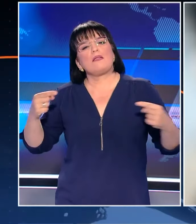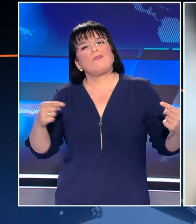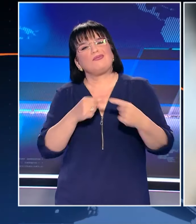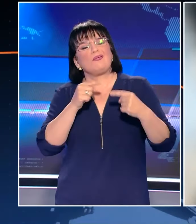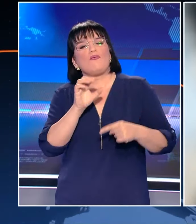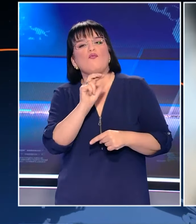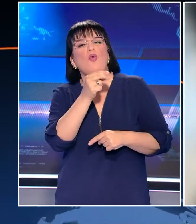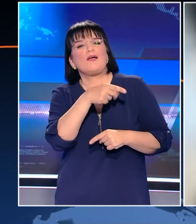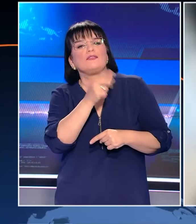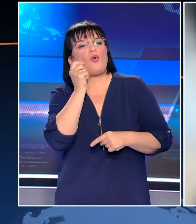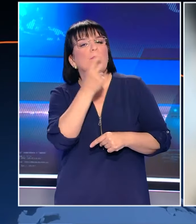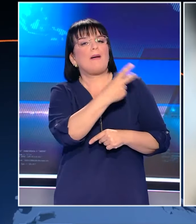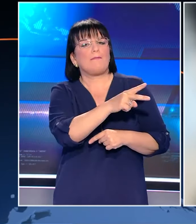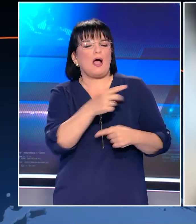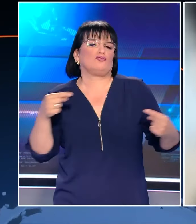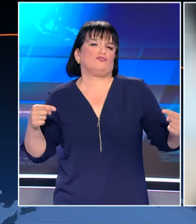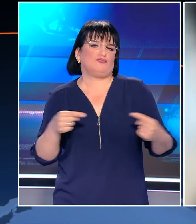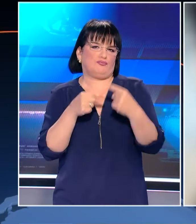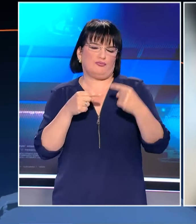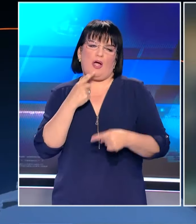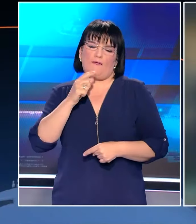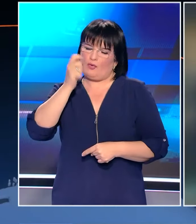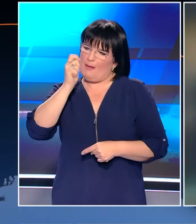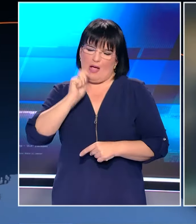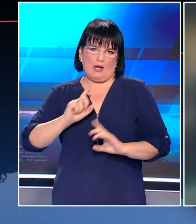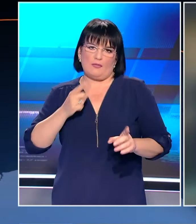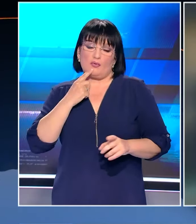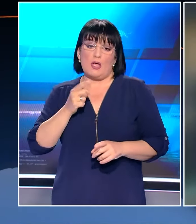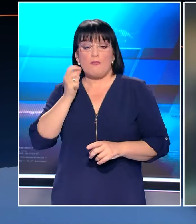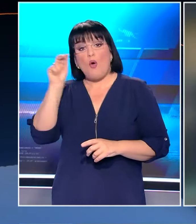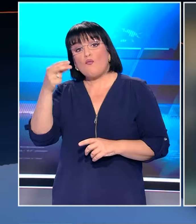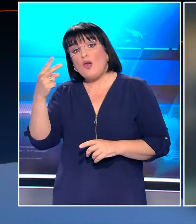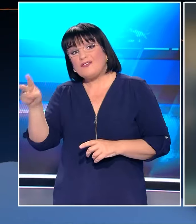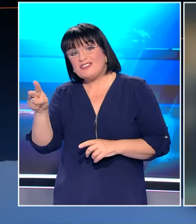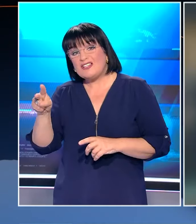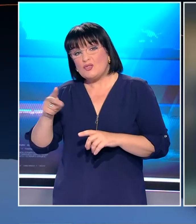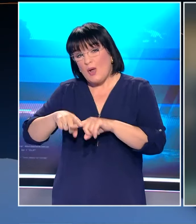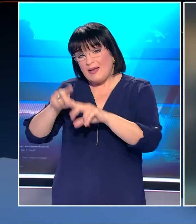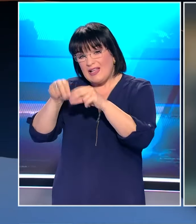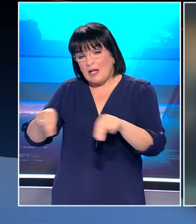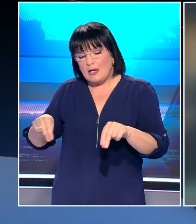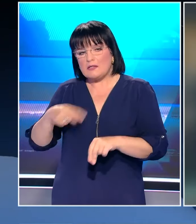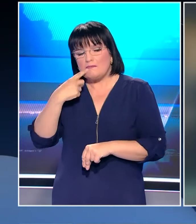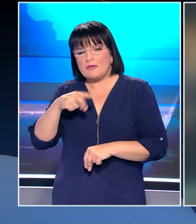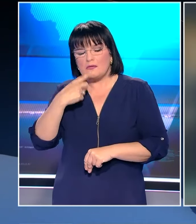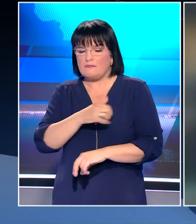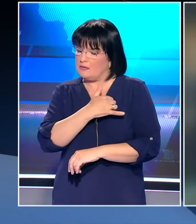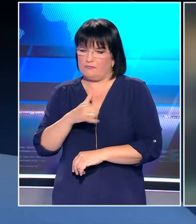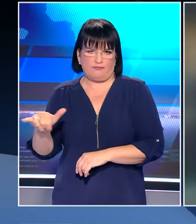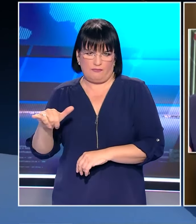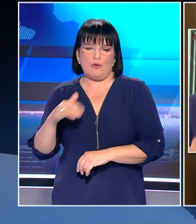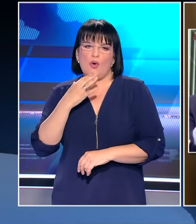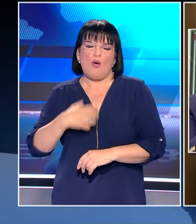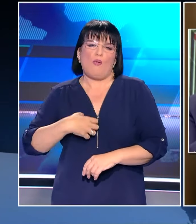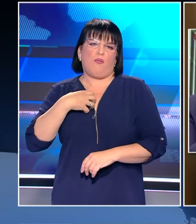διαψεύδει ότι ο βουλευτής του εξύβρισε τη μητέρα του κατηγορουμένου γεγονός που αποτέλεσε την αφορμή για να πιαστούν οι δύο βουλευτές στα